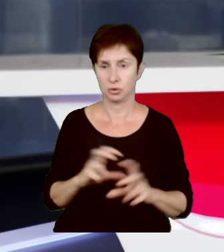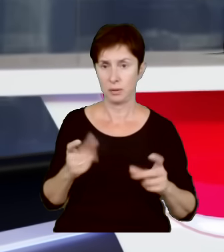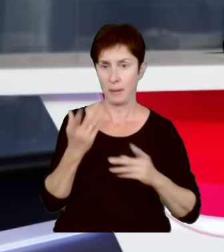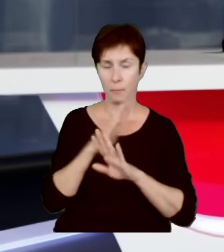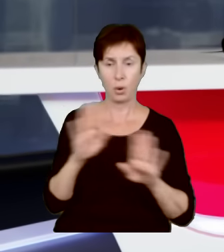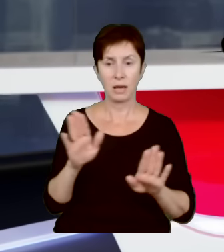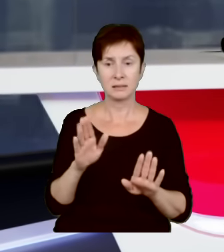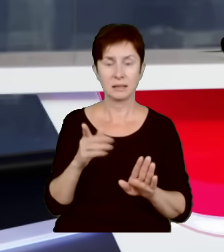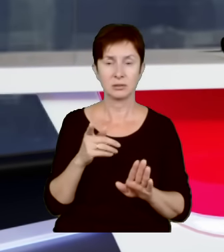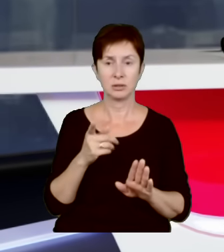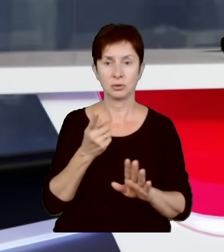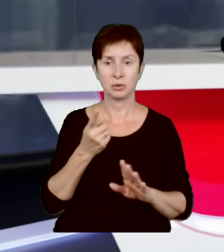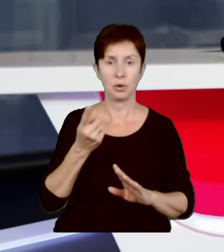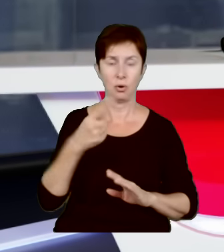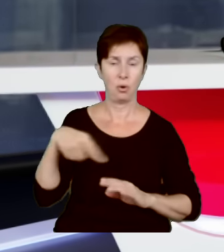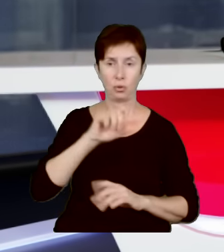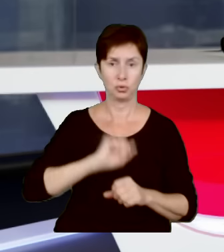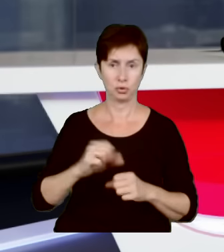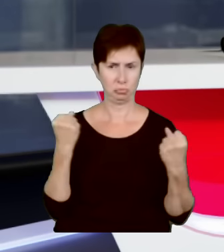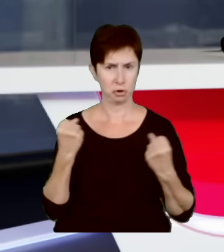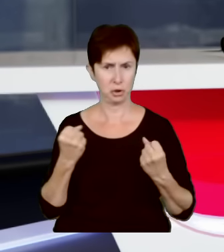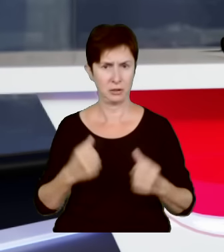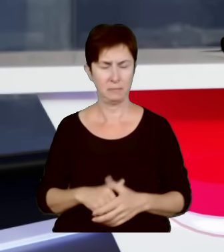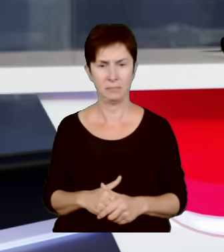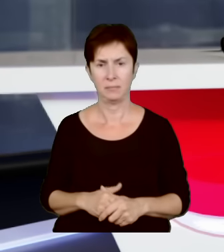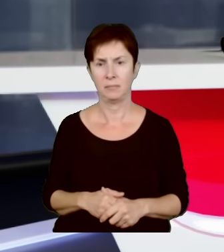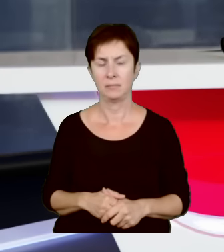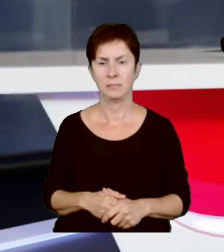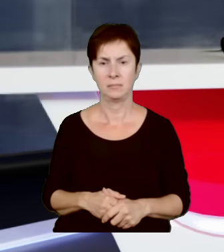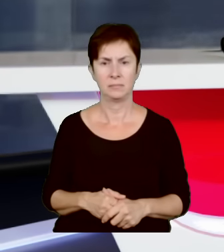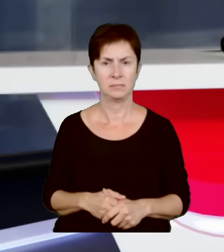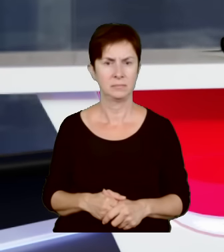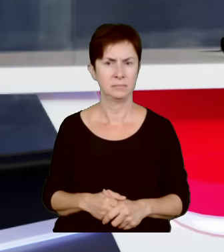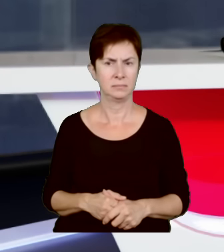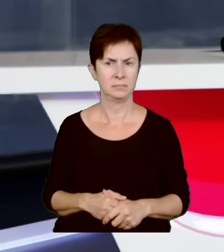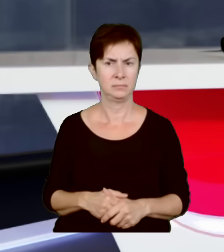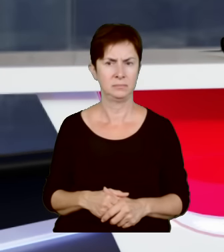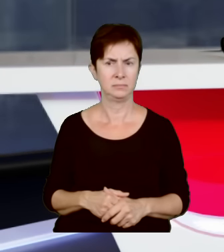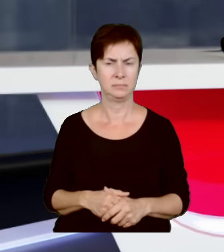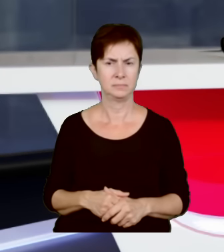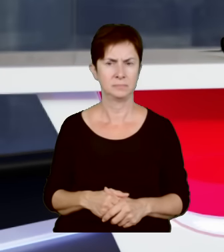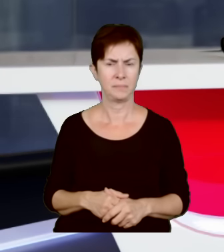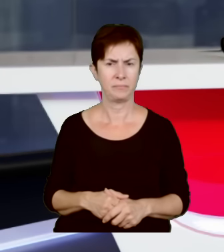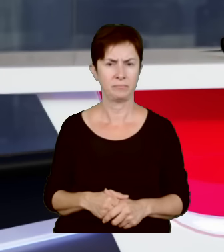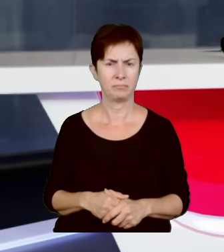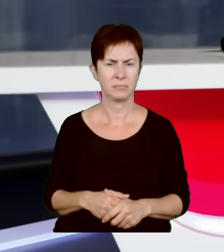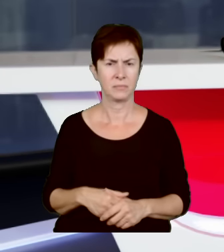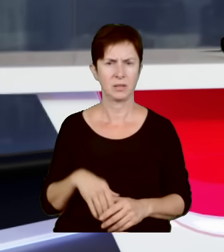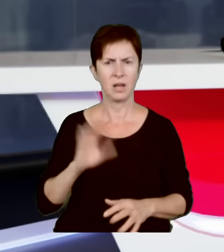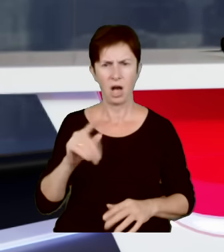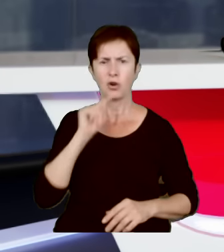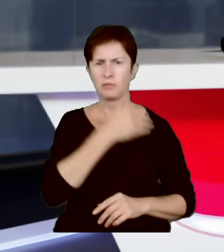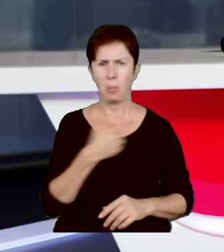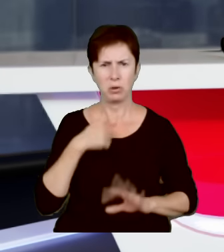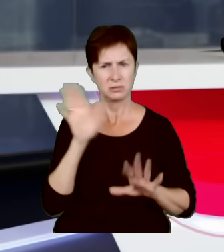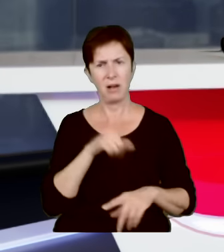oni są silni ci, którzy dziś Polską rządzą. Wie ale gdyby była taka możliwość... że zaszkodzić nawet Polsce, byle by swoją zemstę zrealizować. Wie pan,